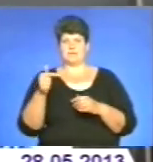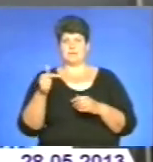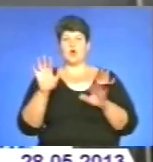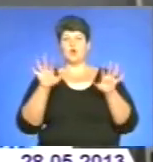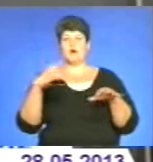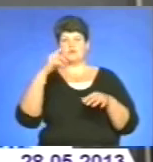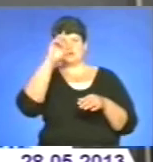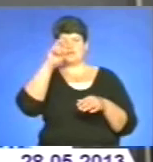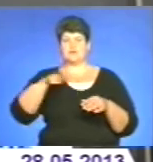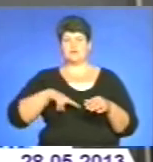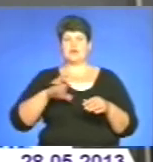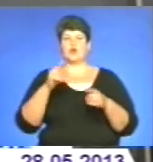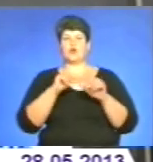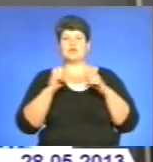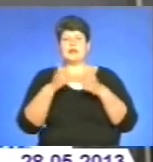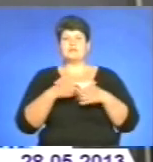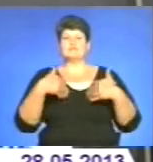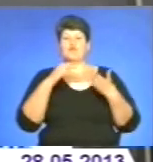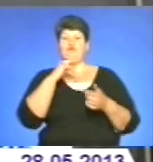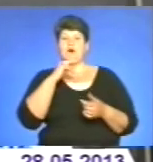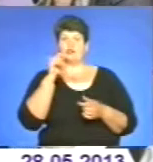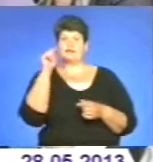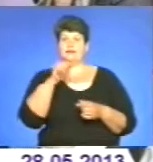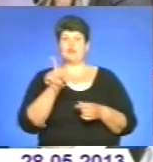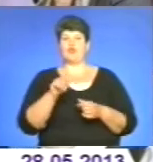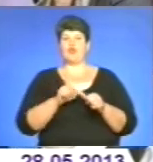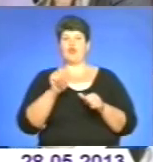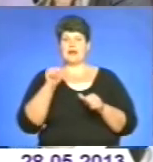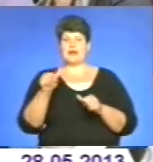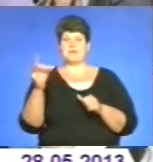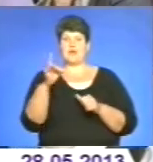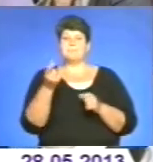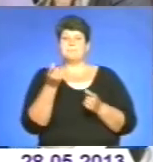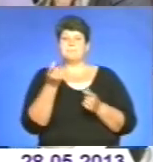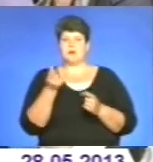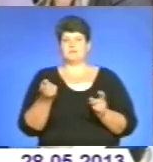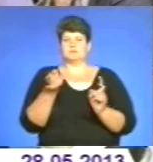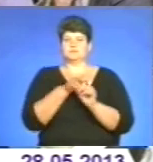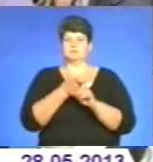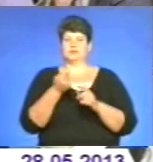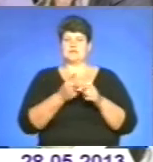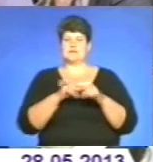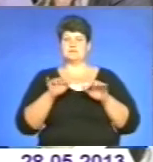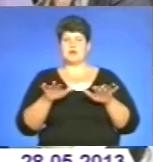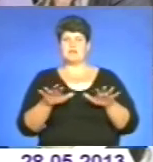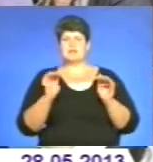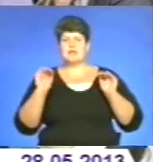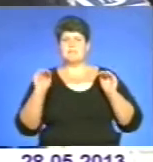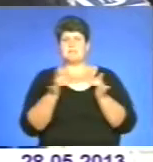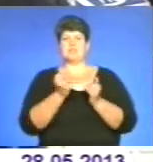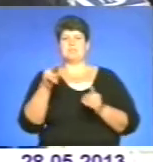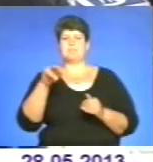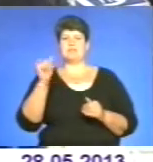обласної держадміністрації на колеги звернув увагу на те, що окремі райони фінансово мало доклалися до цієї справи. Зокрема, найменший під